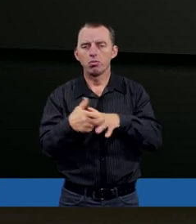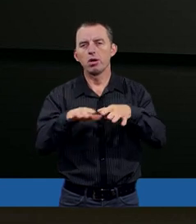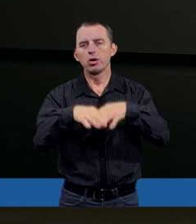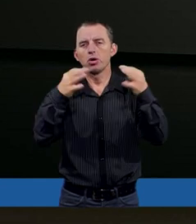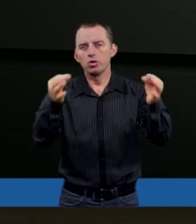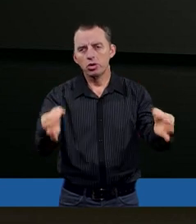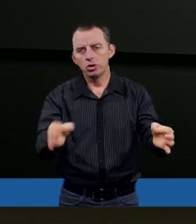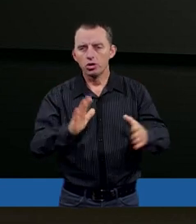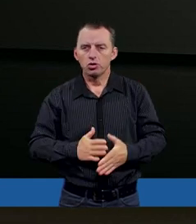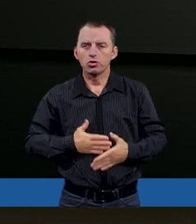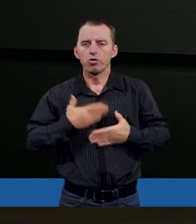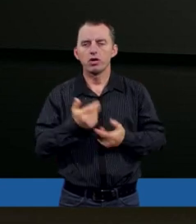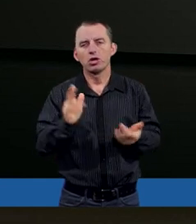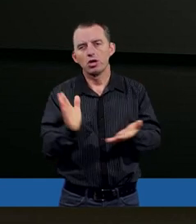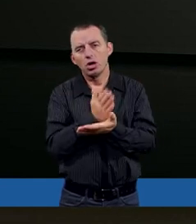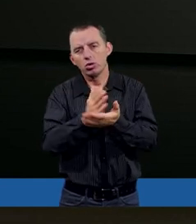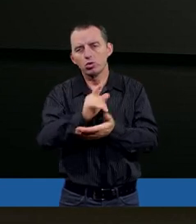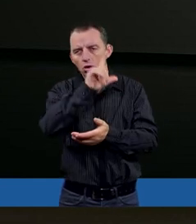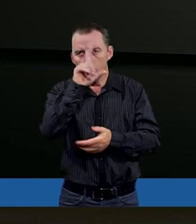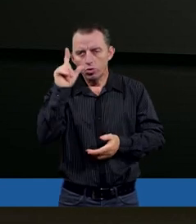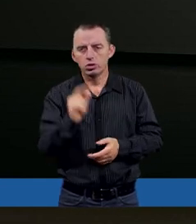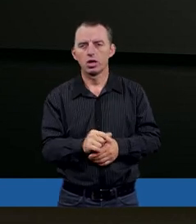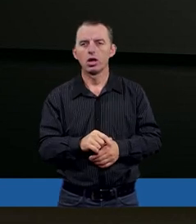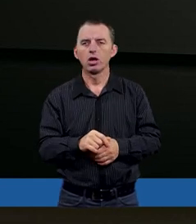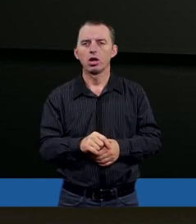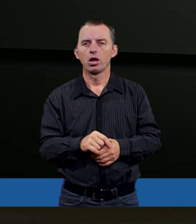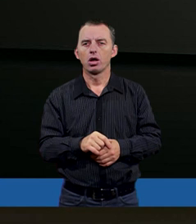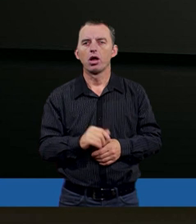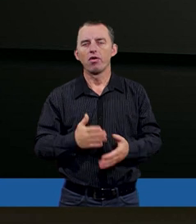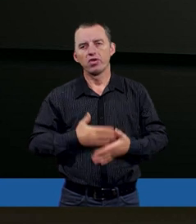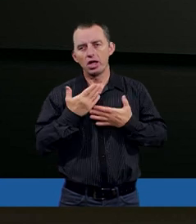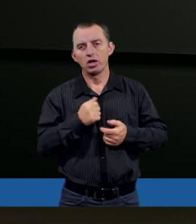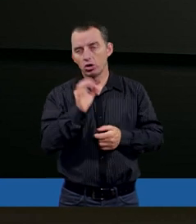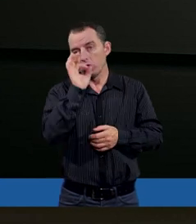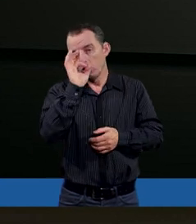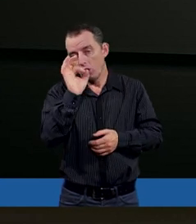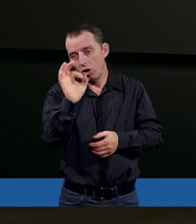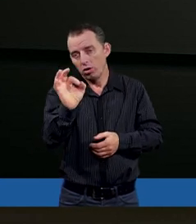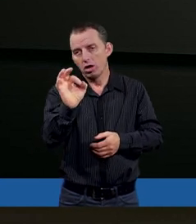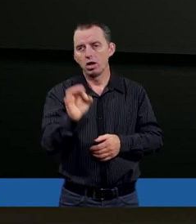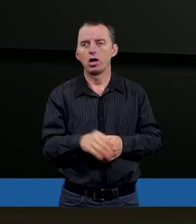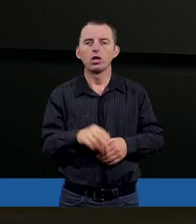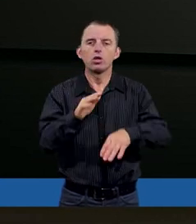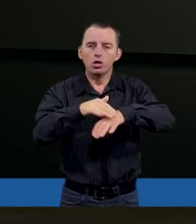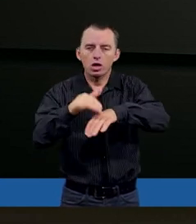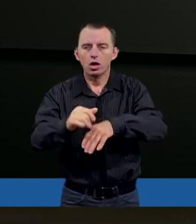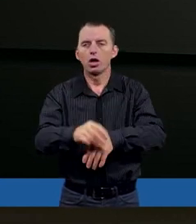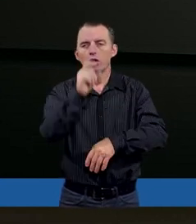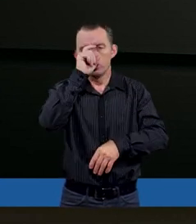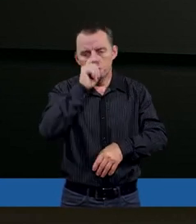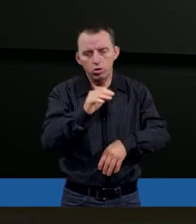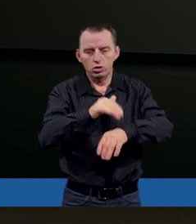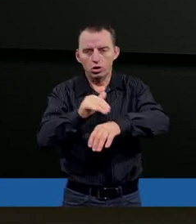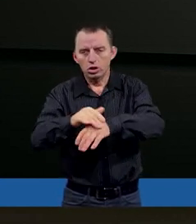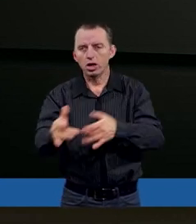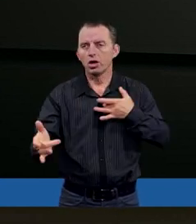A jak to się dzieje, że niektórzy ludzie, którzy wydają nam się dobrzy, dotyka ich zło, dotyka ich cierpienie.